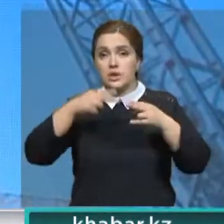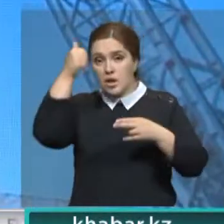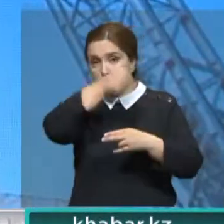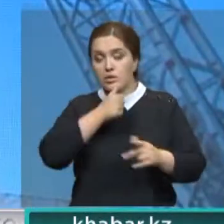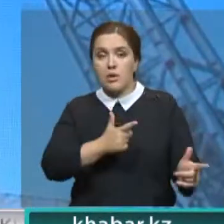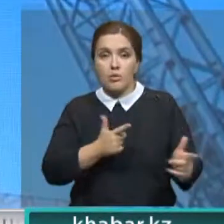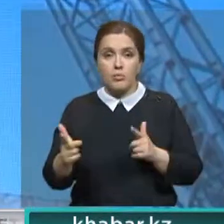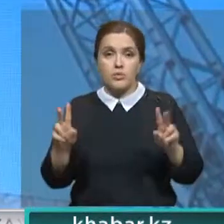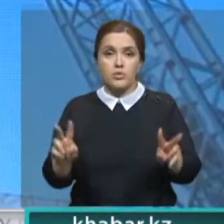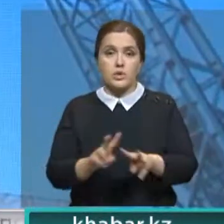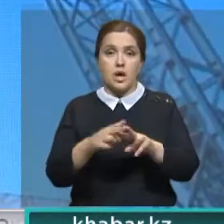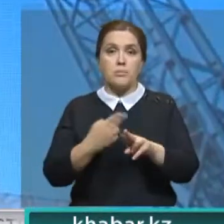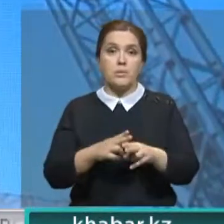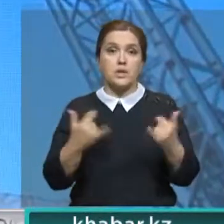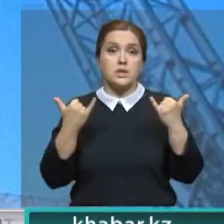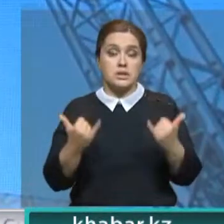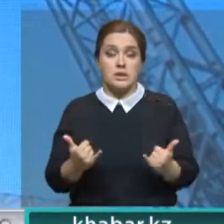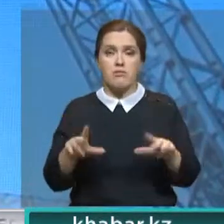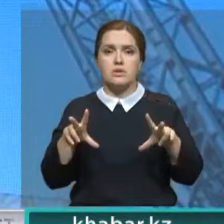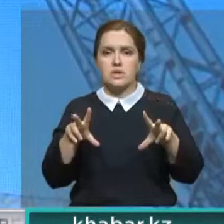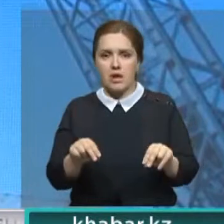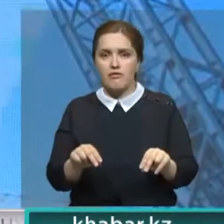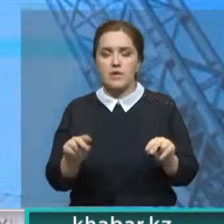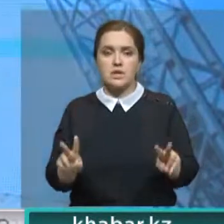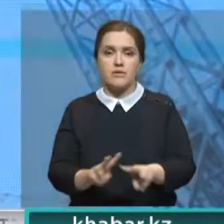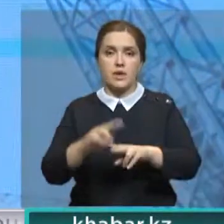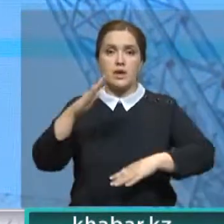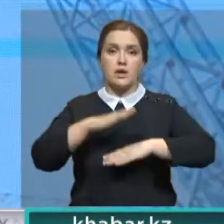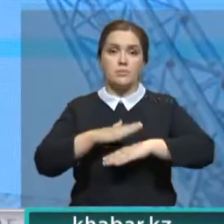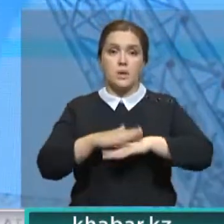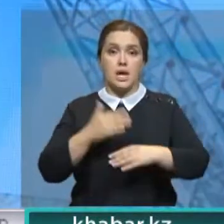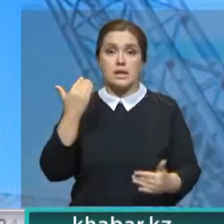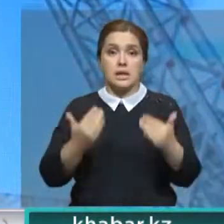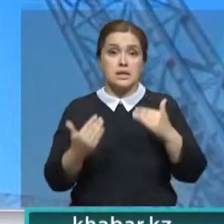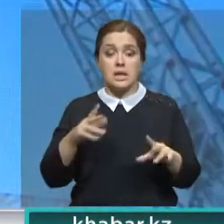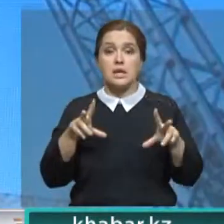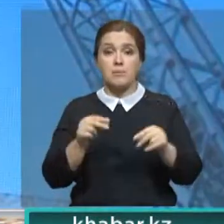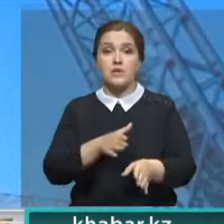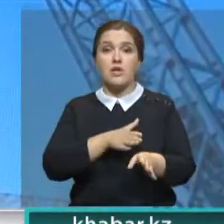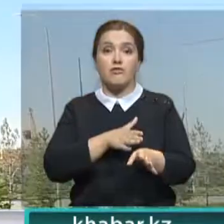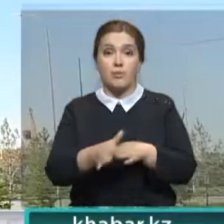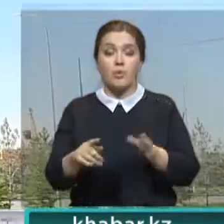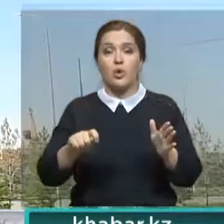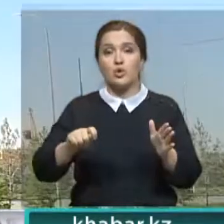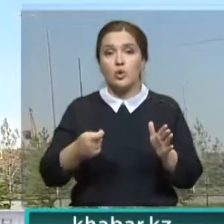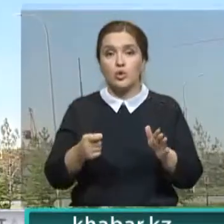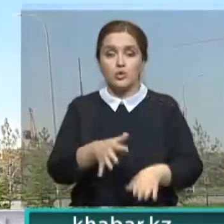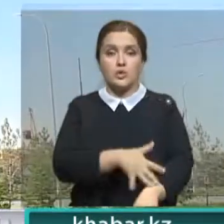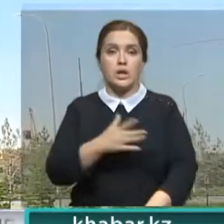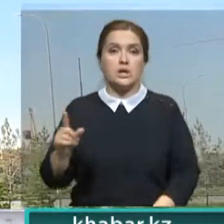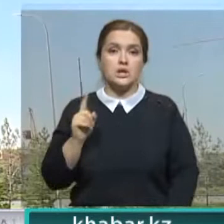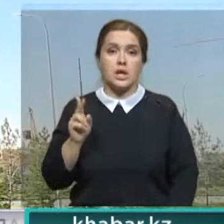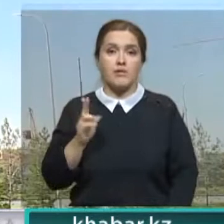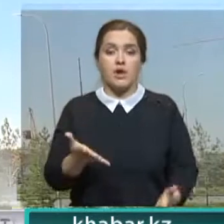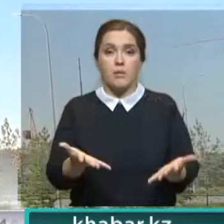этого года сдадут в Нур-Султане. Так, по крайней мере, сегодня заверили в столичном Акимате. Если это обещание выполнят, то